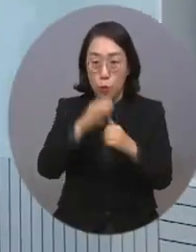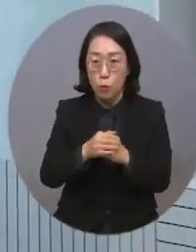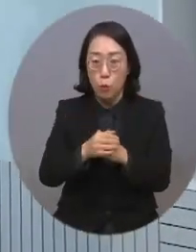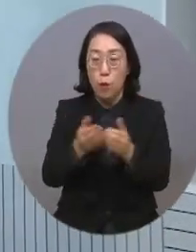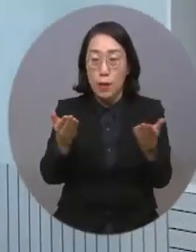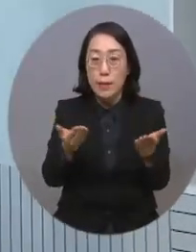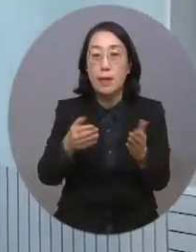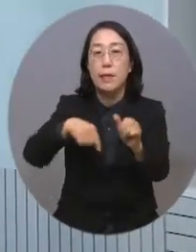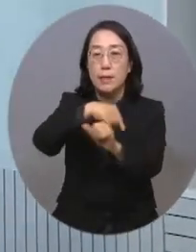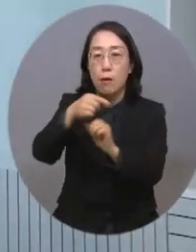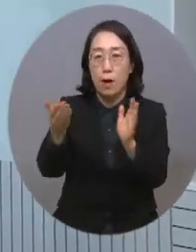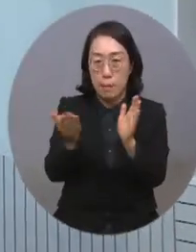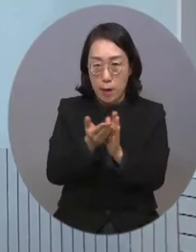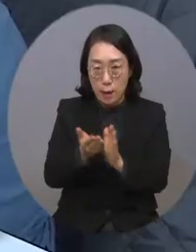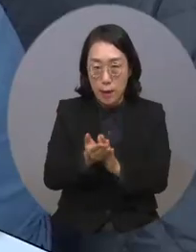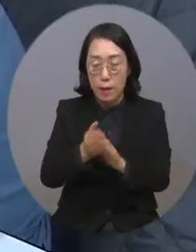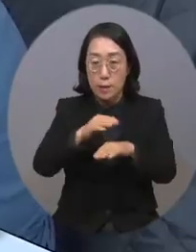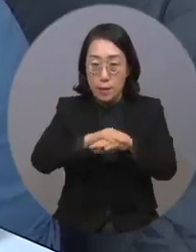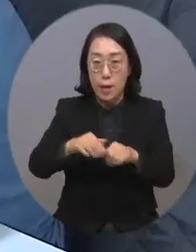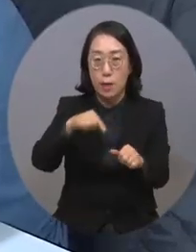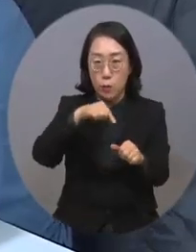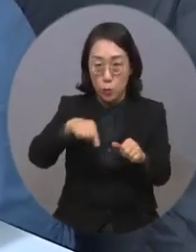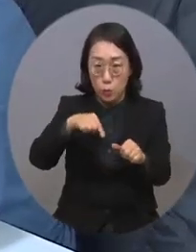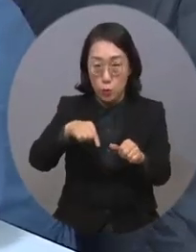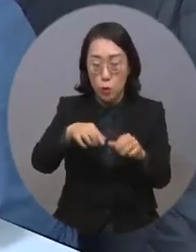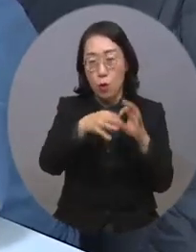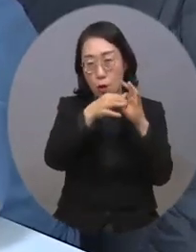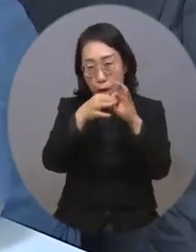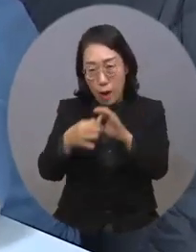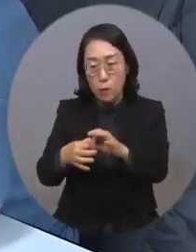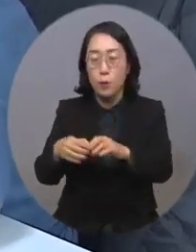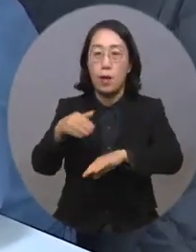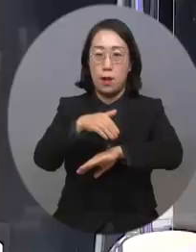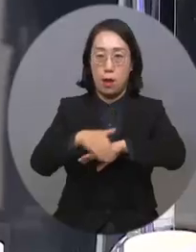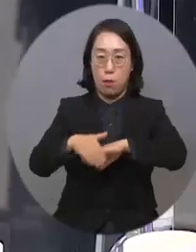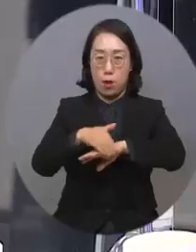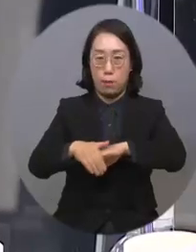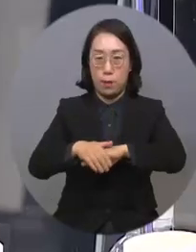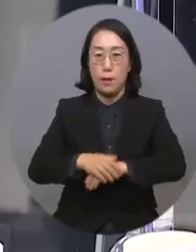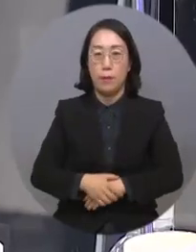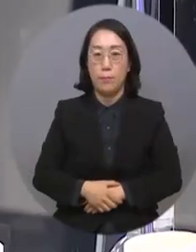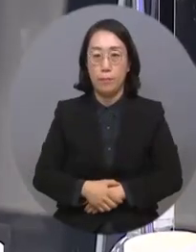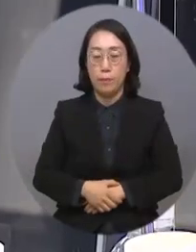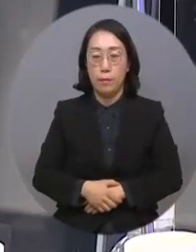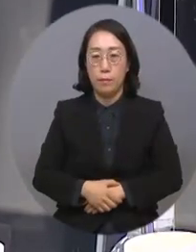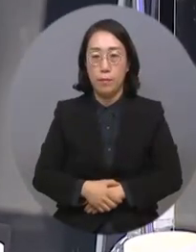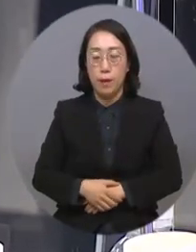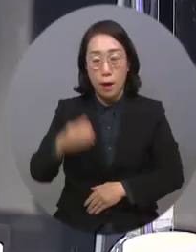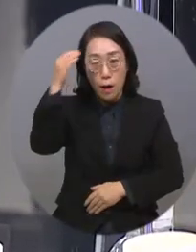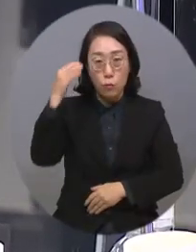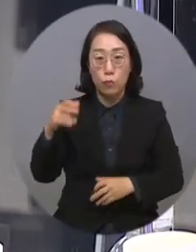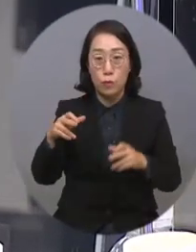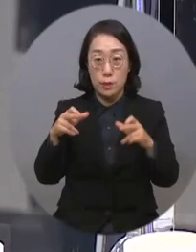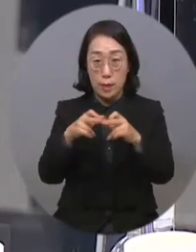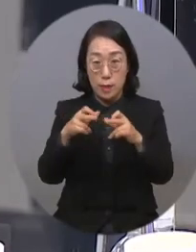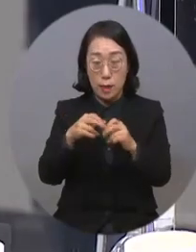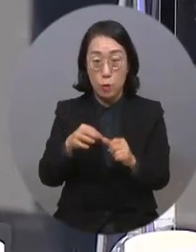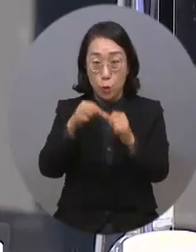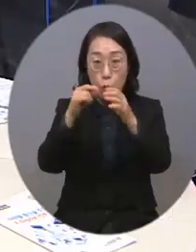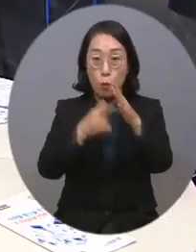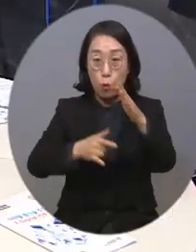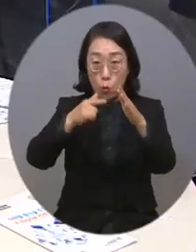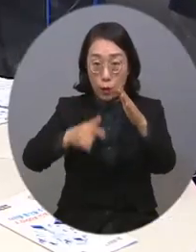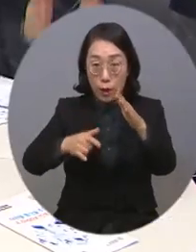맞춘 유연한 과정을 설계해 체계적인 교육에 나설 방침입니다. 이날 한국장애인고용공단 조양현